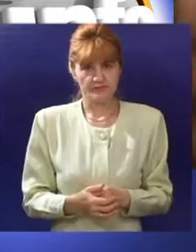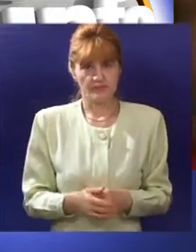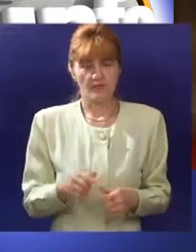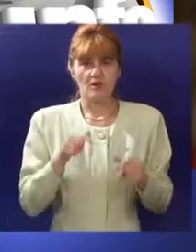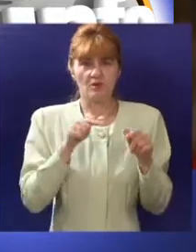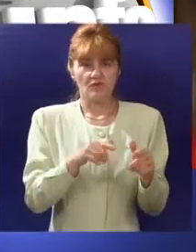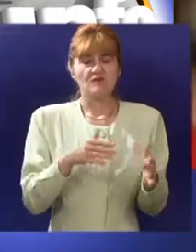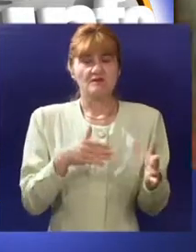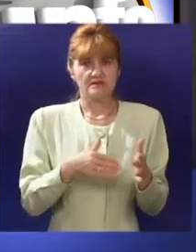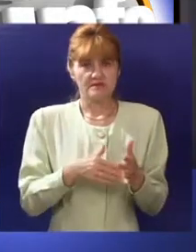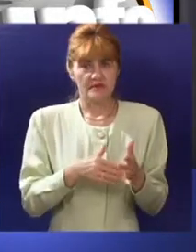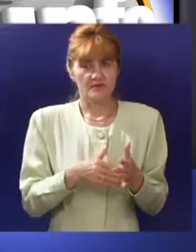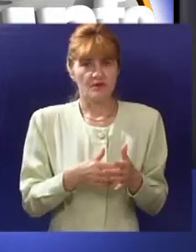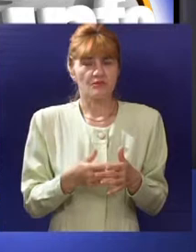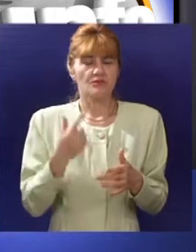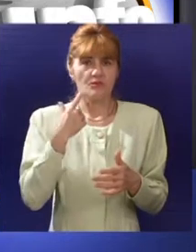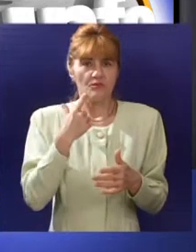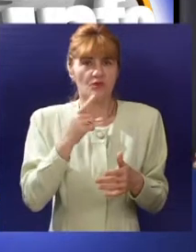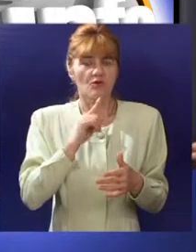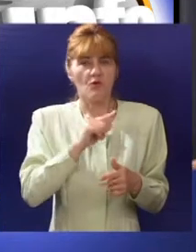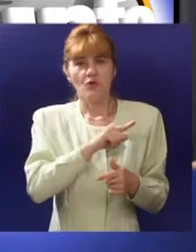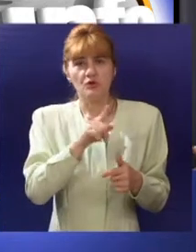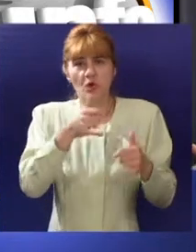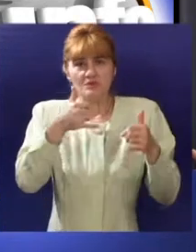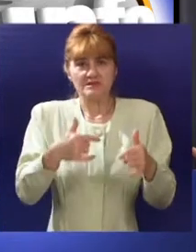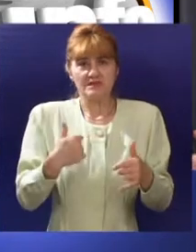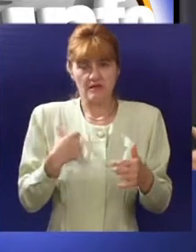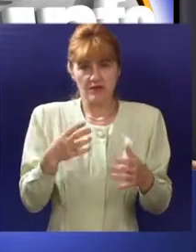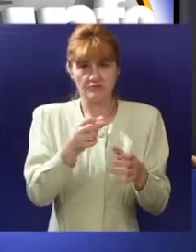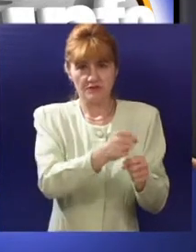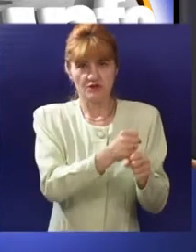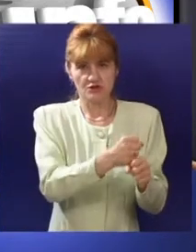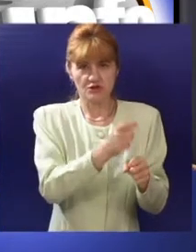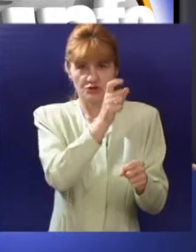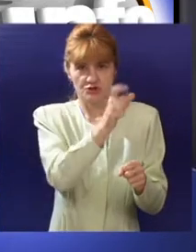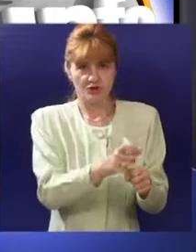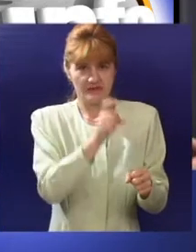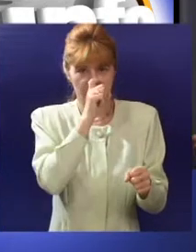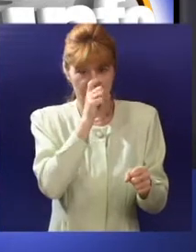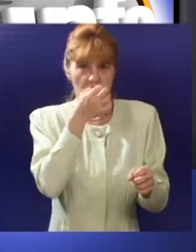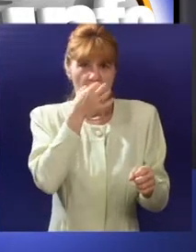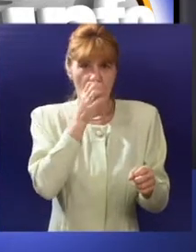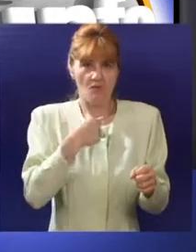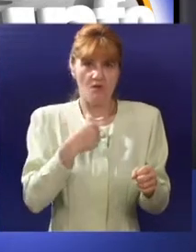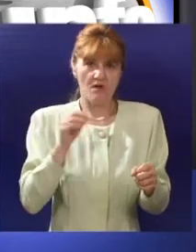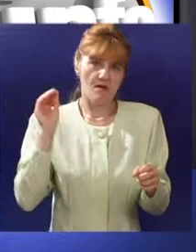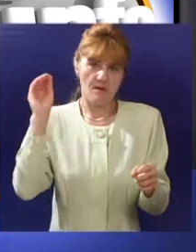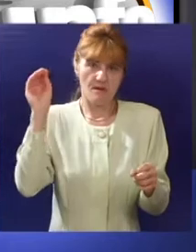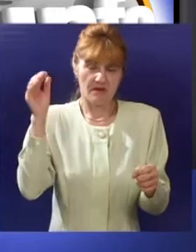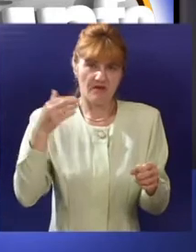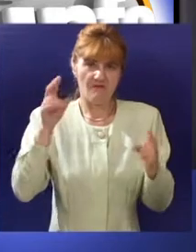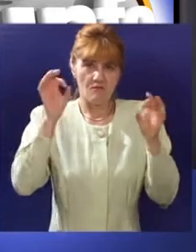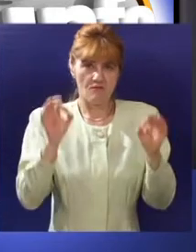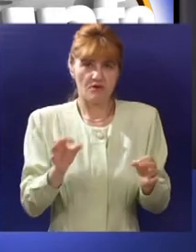Ideja ove mere je da zapravo oni koji su do sada držali radnike na crno, da shvate da je bolje i da je lakše da ih